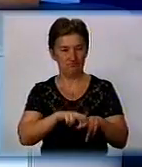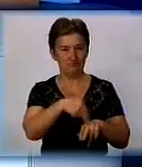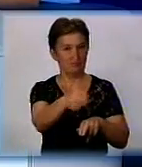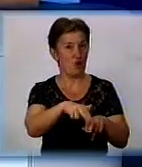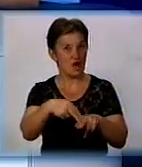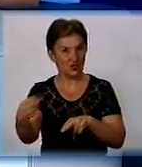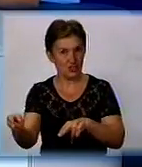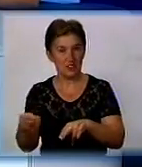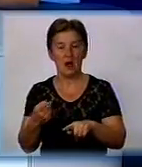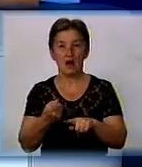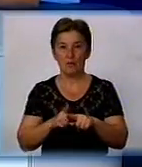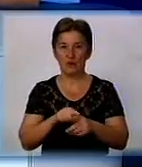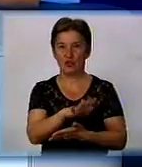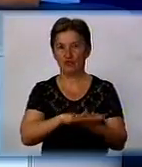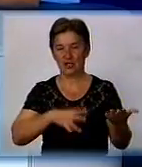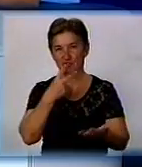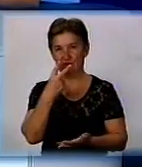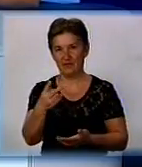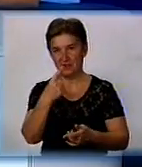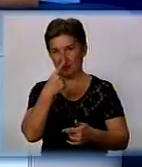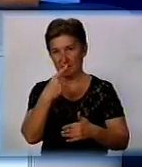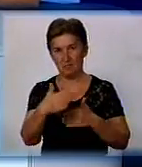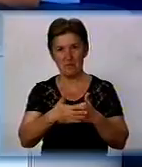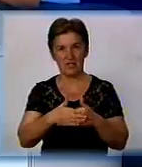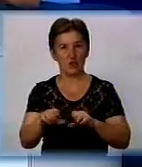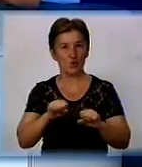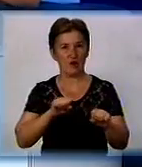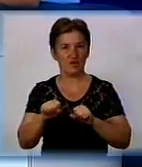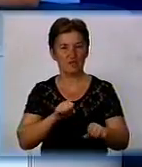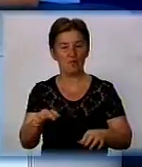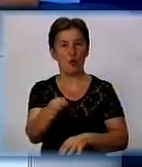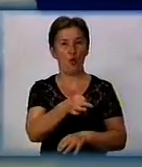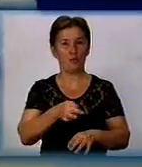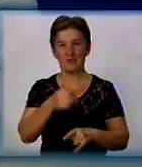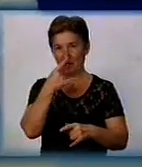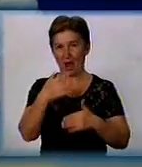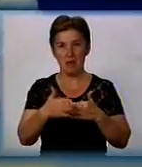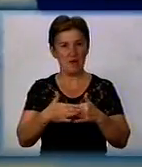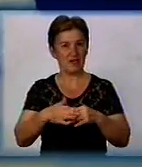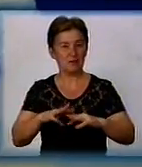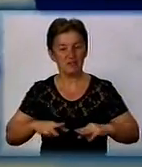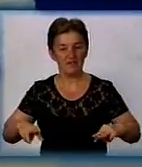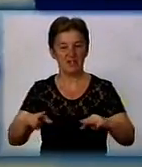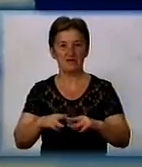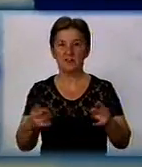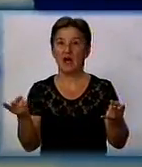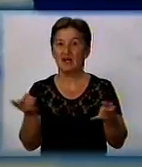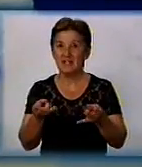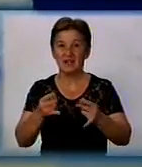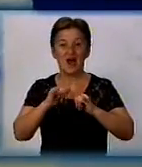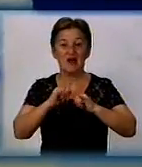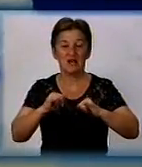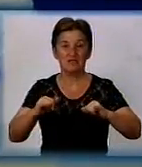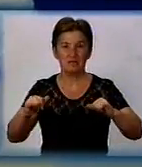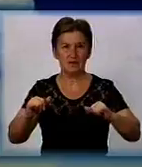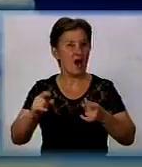ставили і видели одно перед руководством області, перед правительством, що треба розвивати договор